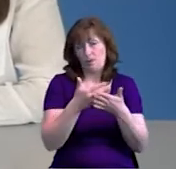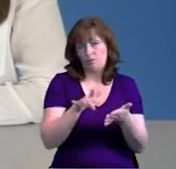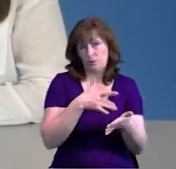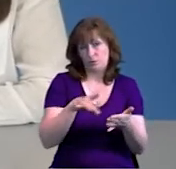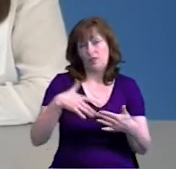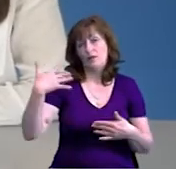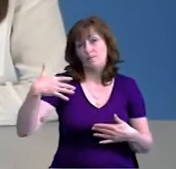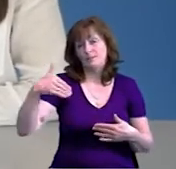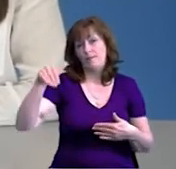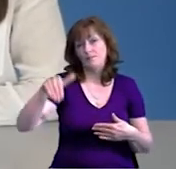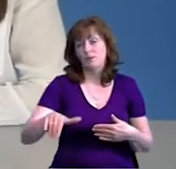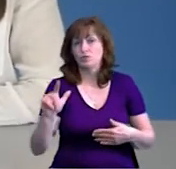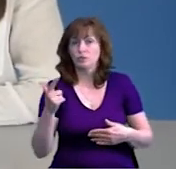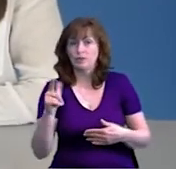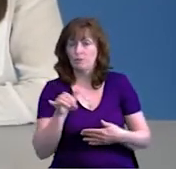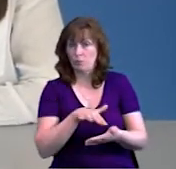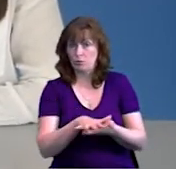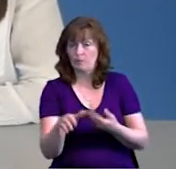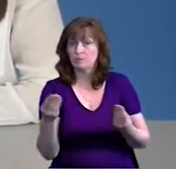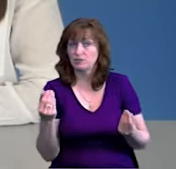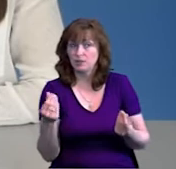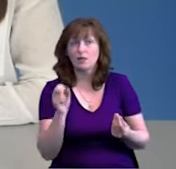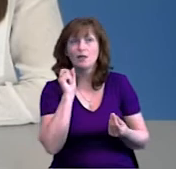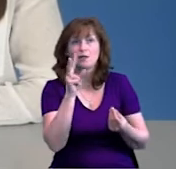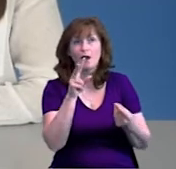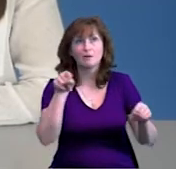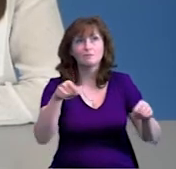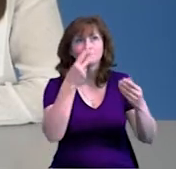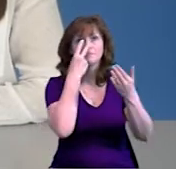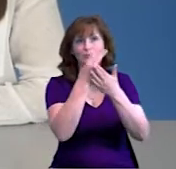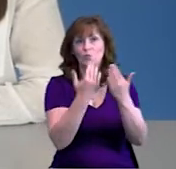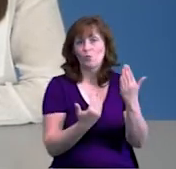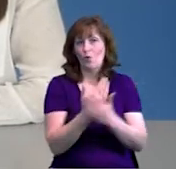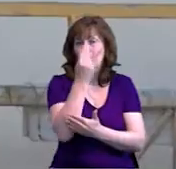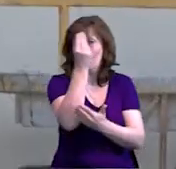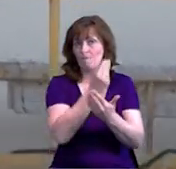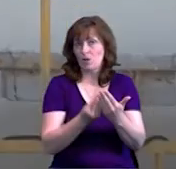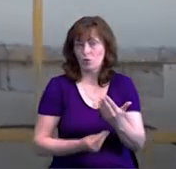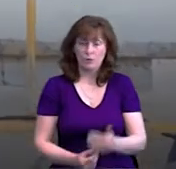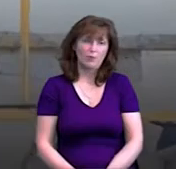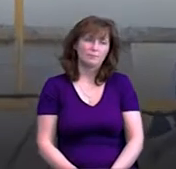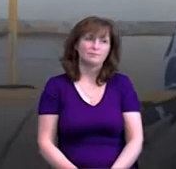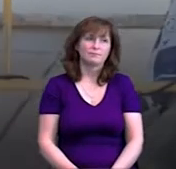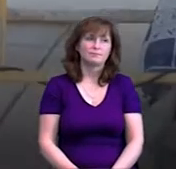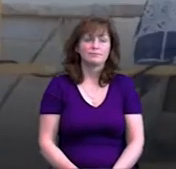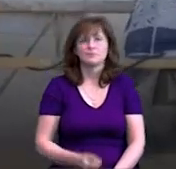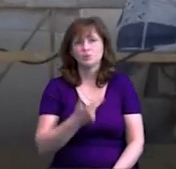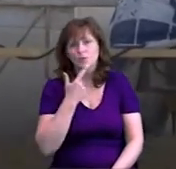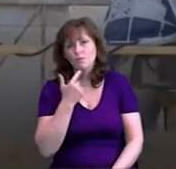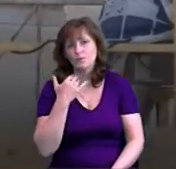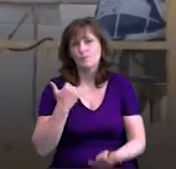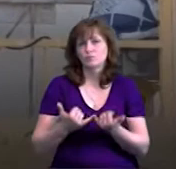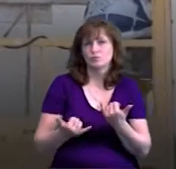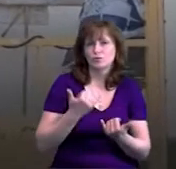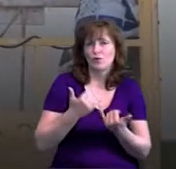тисяч гривень. Як на стінах пологового народжується новий малюнок, бачила Юлія Кулик. Червоний, бузковий, жовтий,